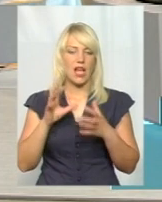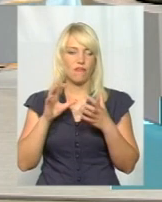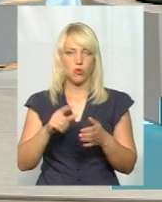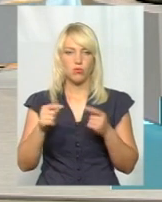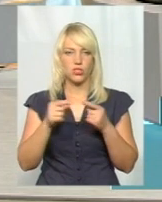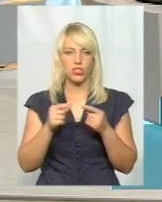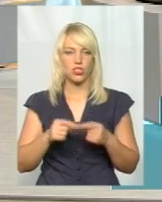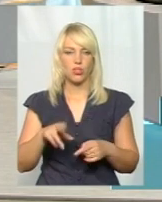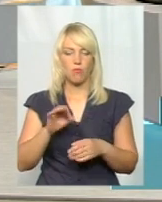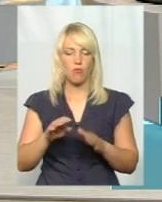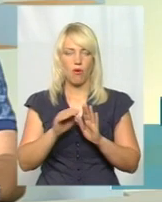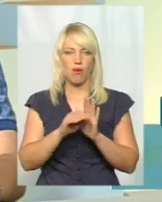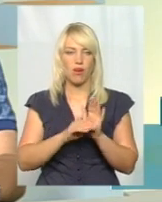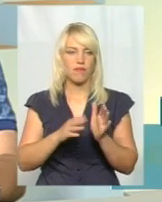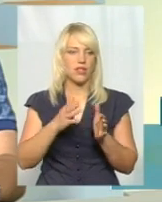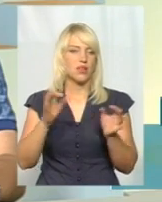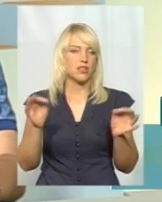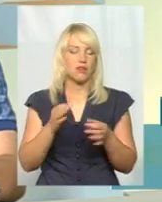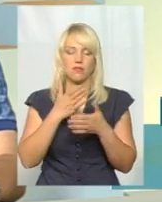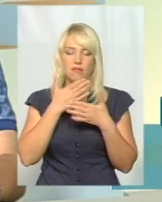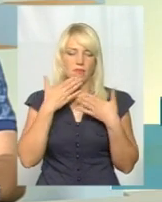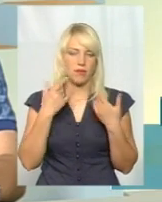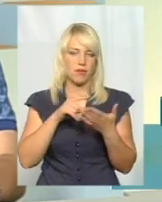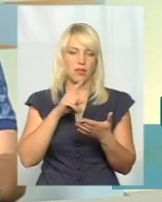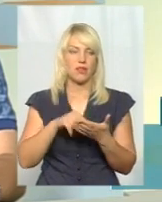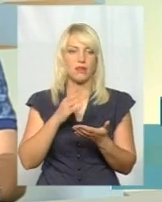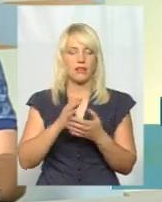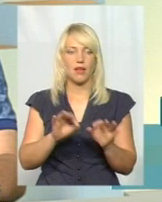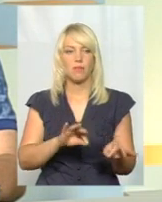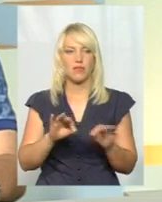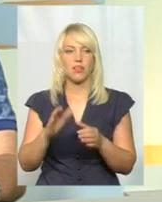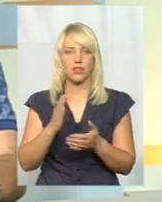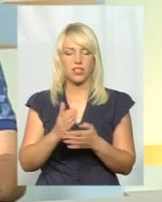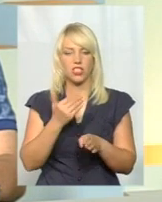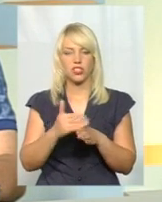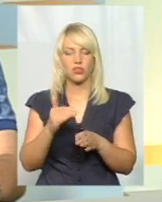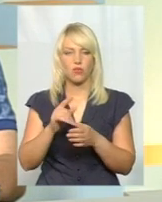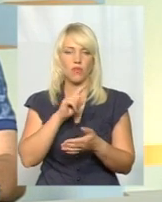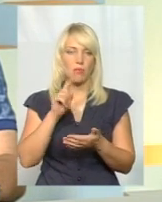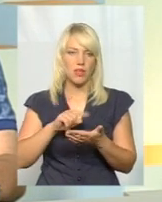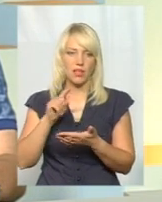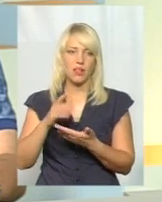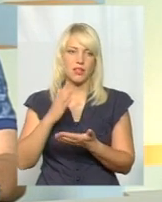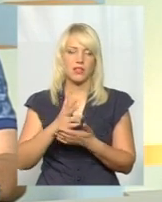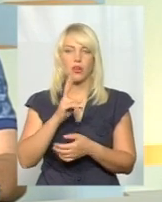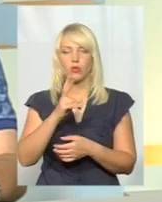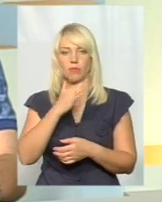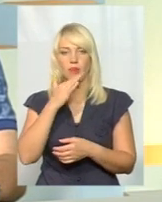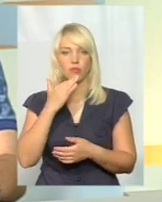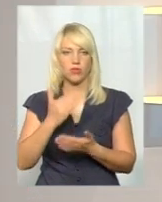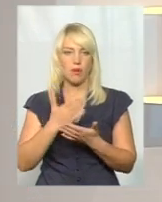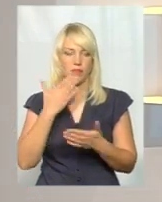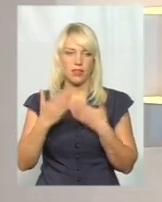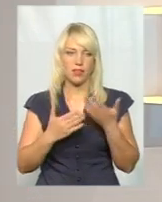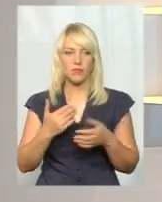графіку. Нема жодних питань взагалі зараз. Є перевізники, до яких є часткове питання, є, до яких є багато питань. От мої